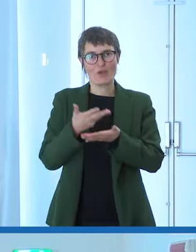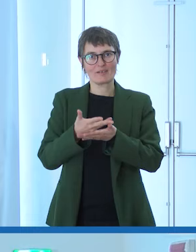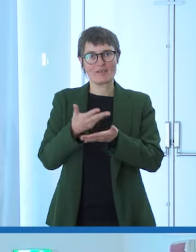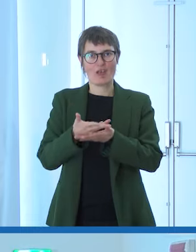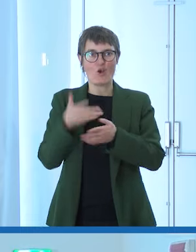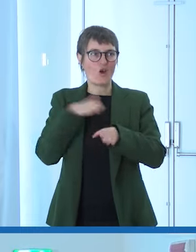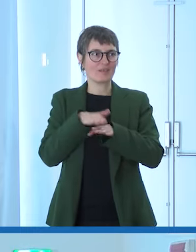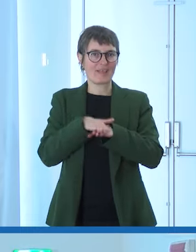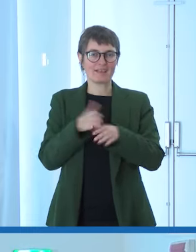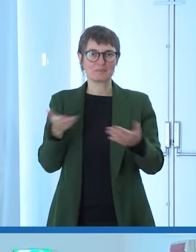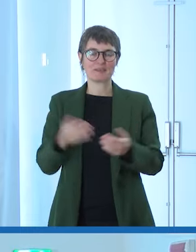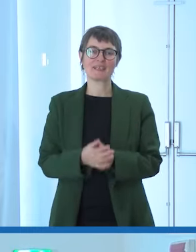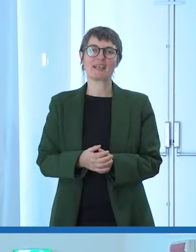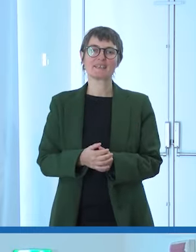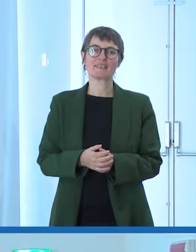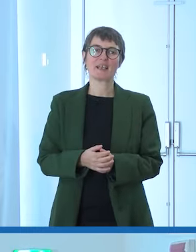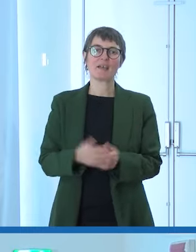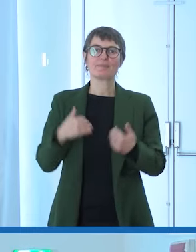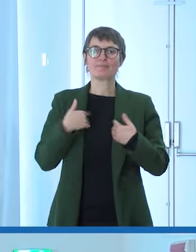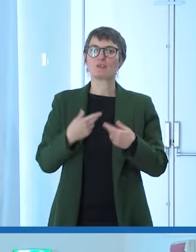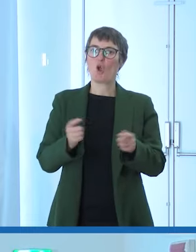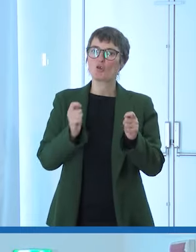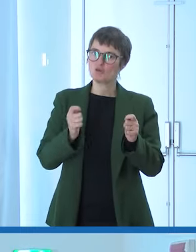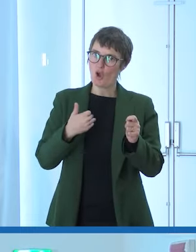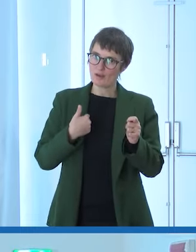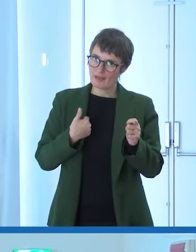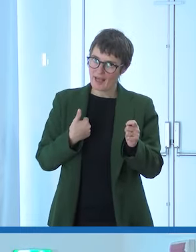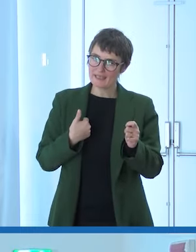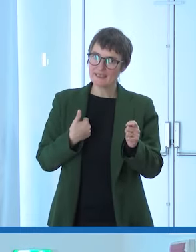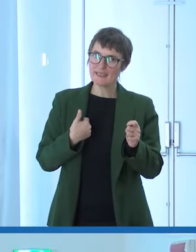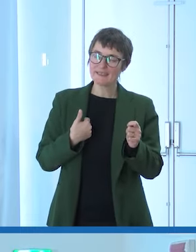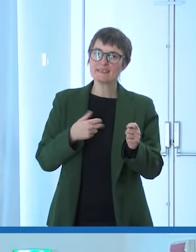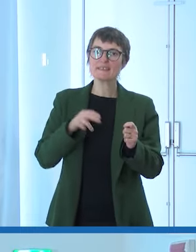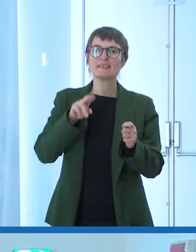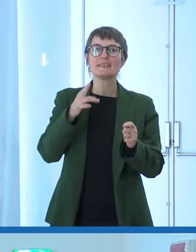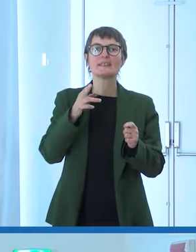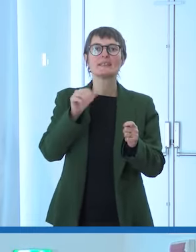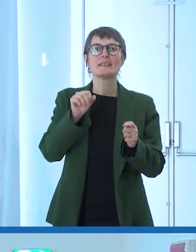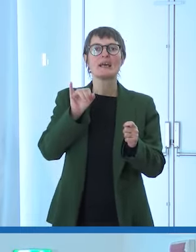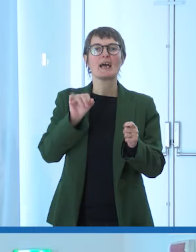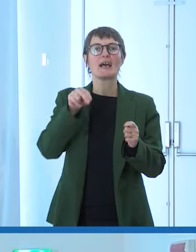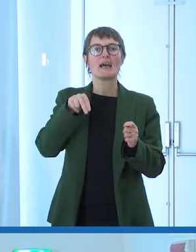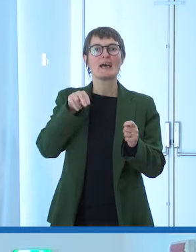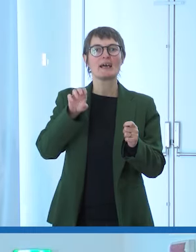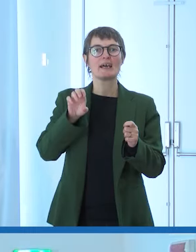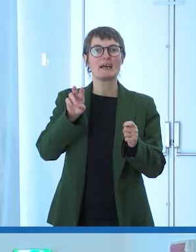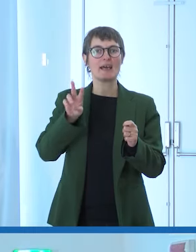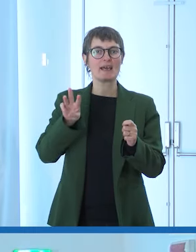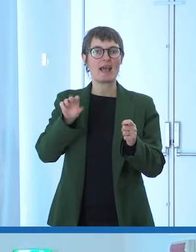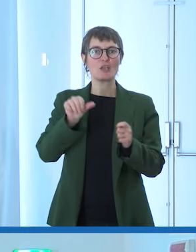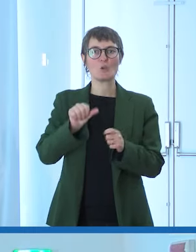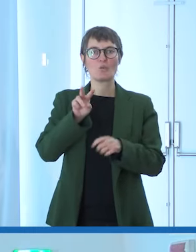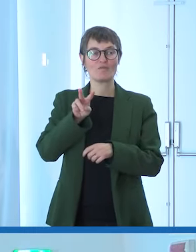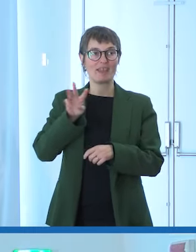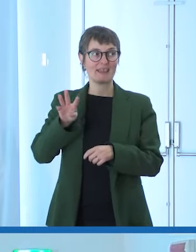io sono giornalista per RAI News 24 e sono